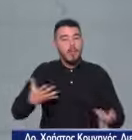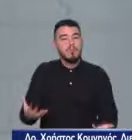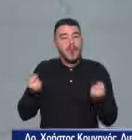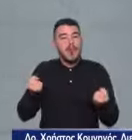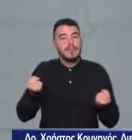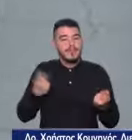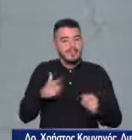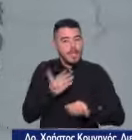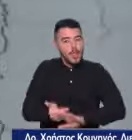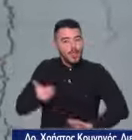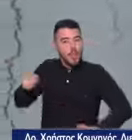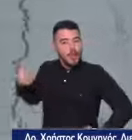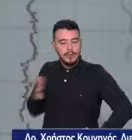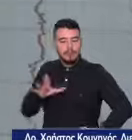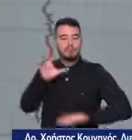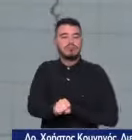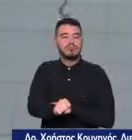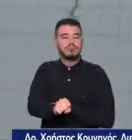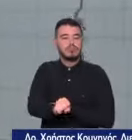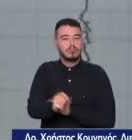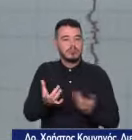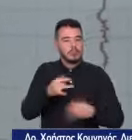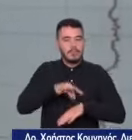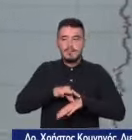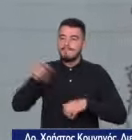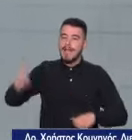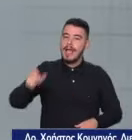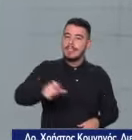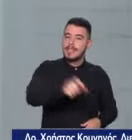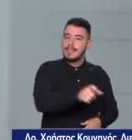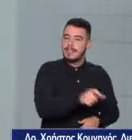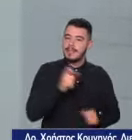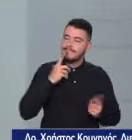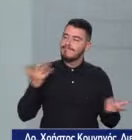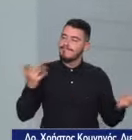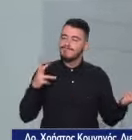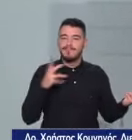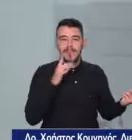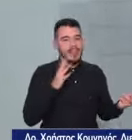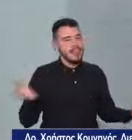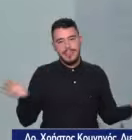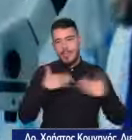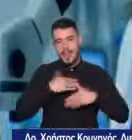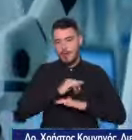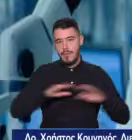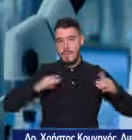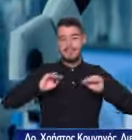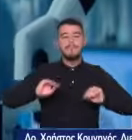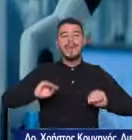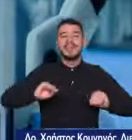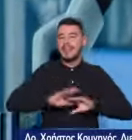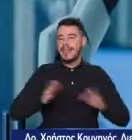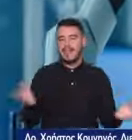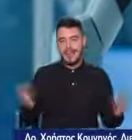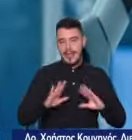βλέπουμε ασθενείς οι οποίοι το έχουν χαμένο λίγο. Γιατί στην Ελλάδα δεν έχουμε η αλήθεια είναι η ιατρική παιδεία. Όχι εδώ είναι να το πούμε και να κλείσουμε αυτό.